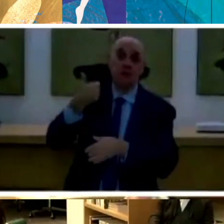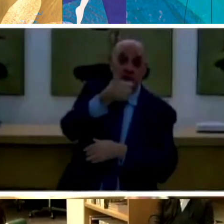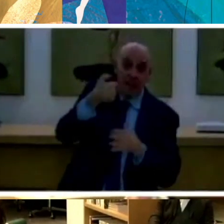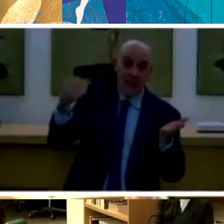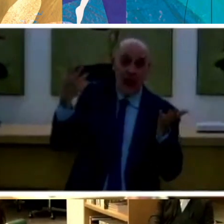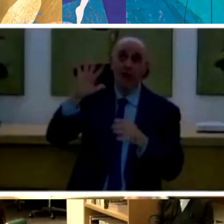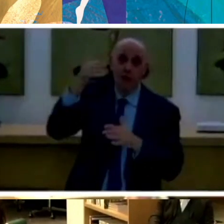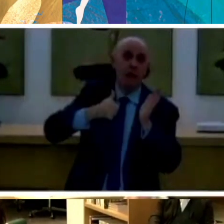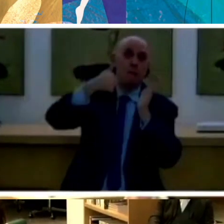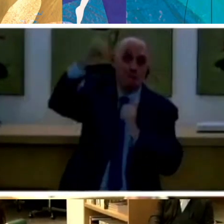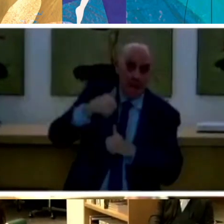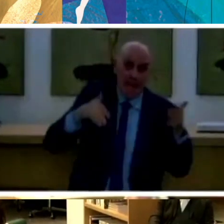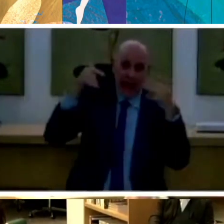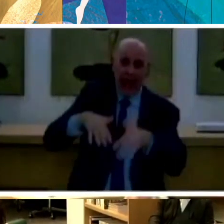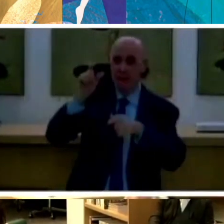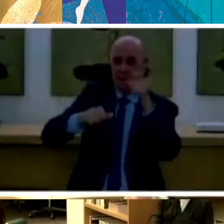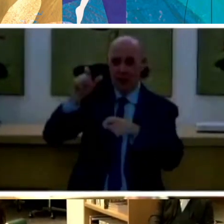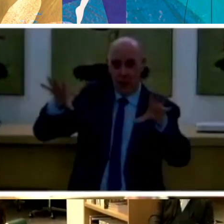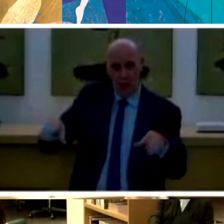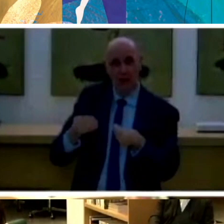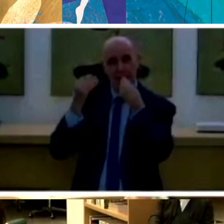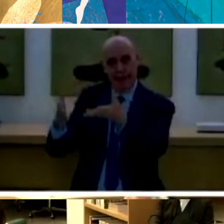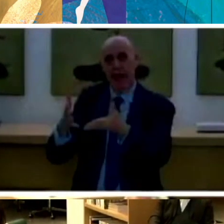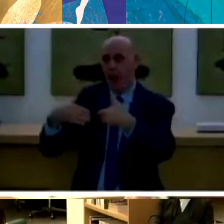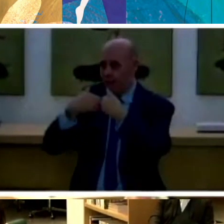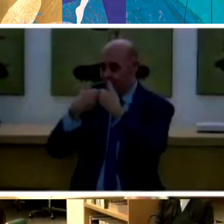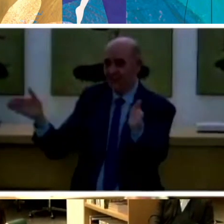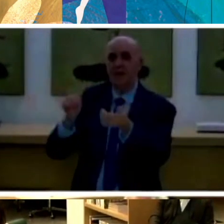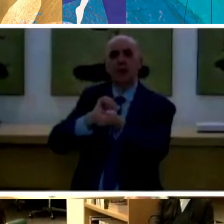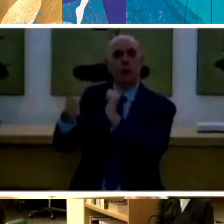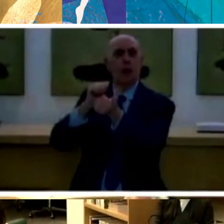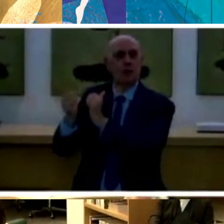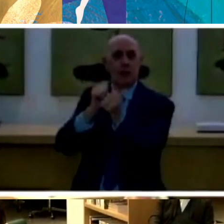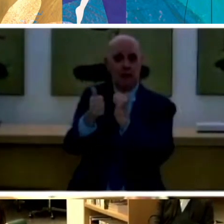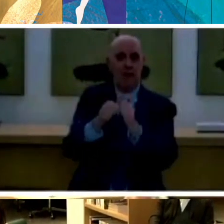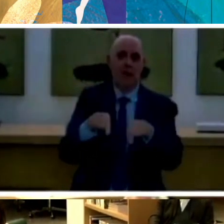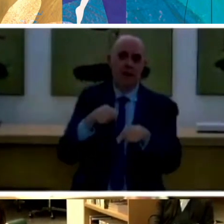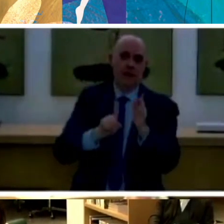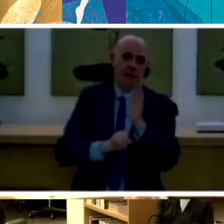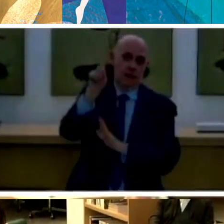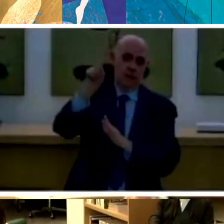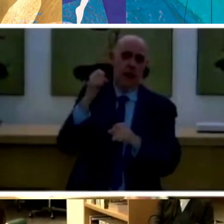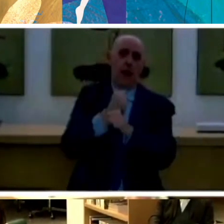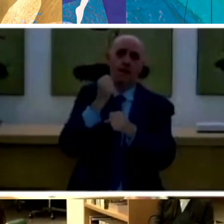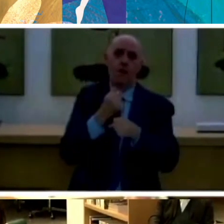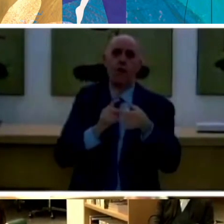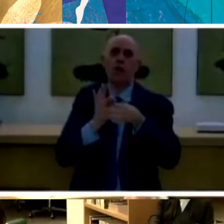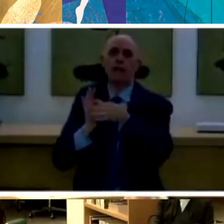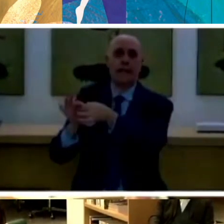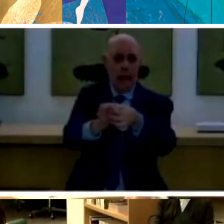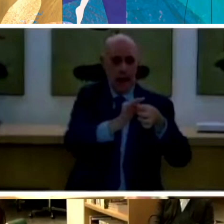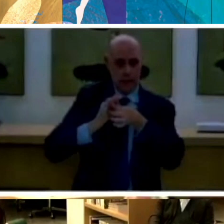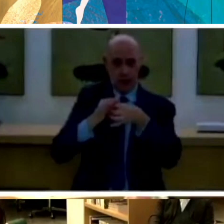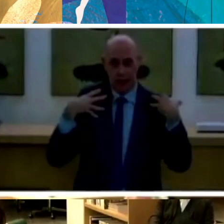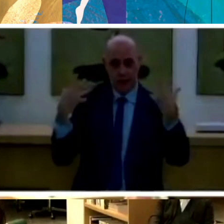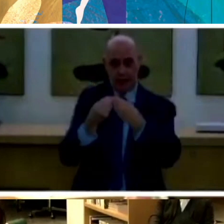persone alla pratica sportiva e questo credo sia il grande risultato del lavoro sinergico di si parlava prima attraverso il quale